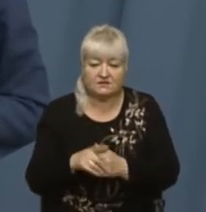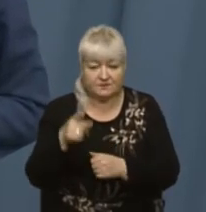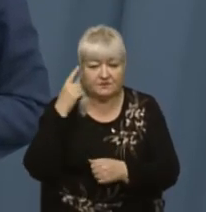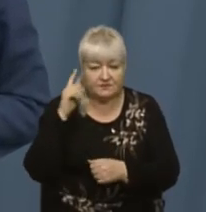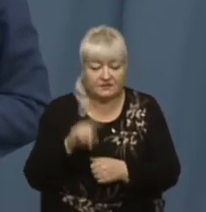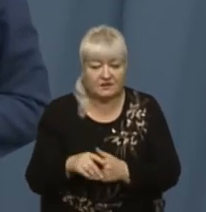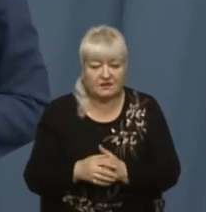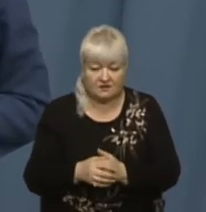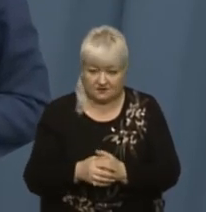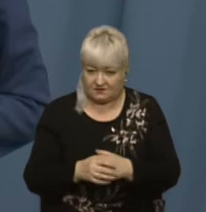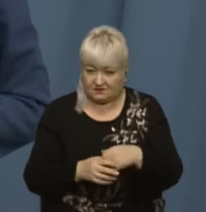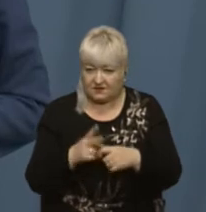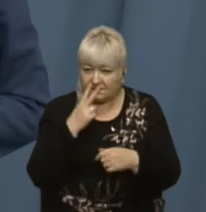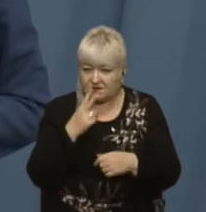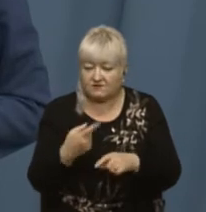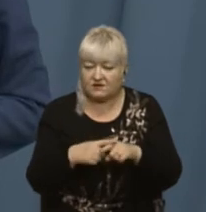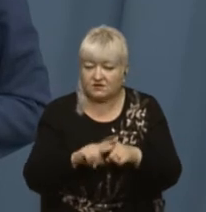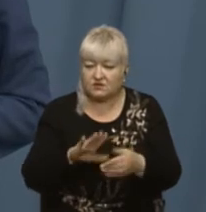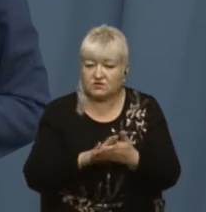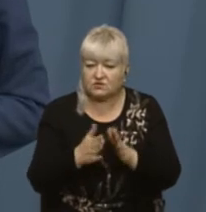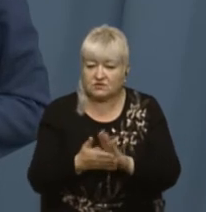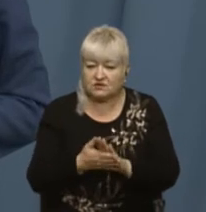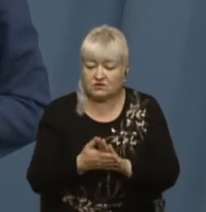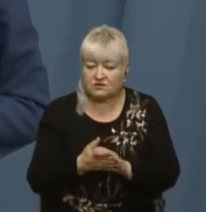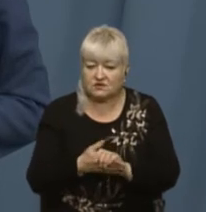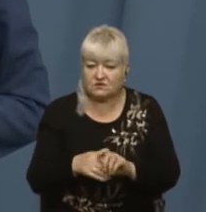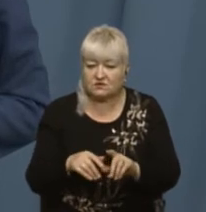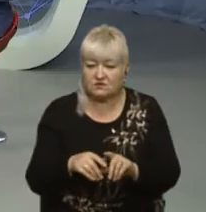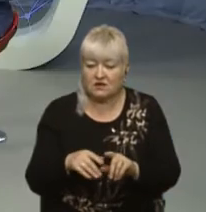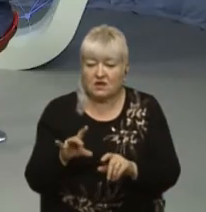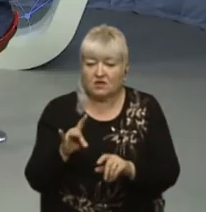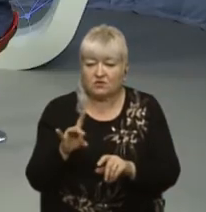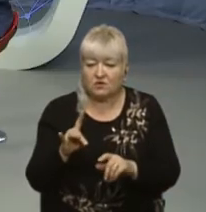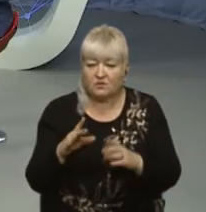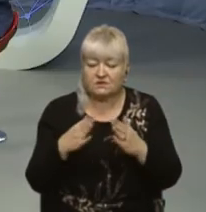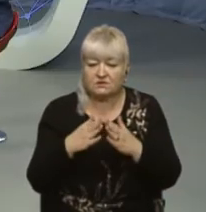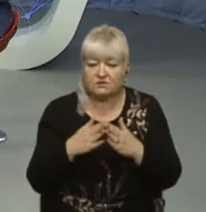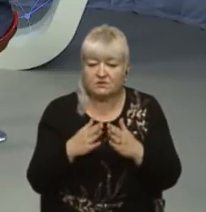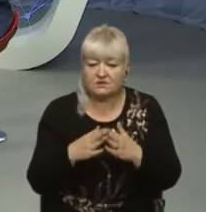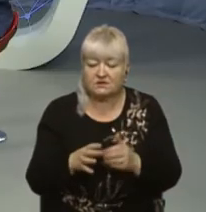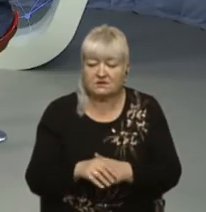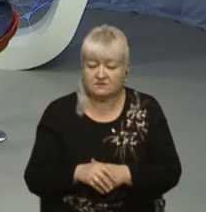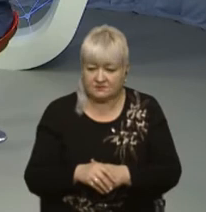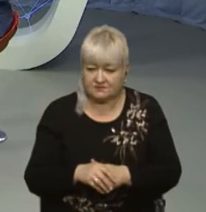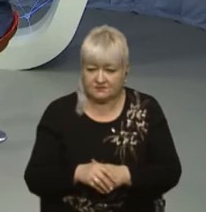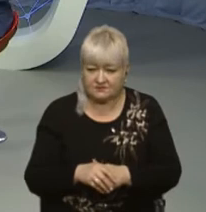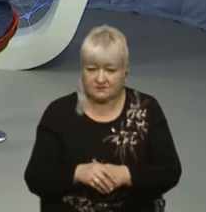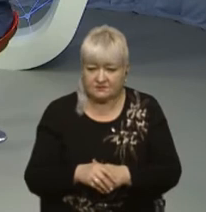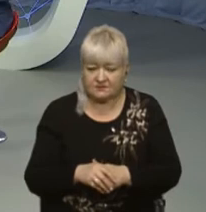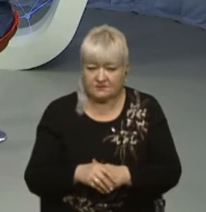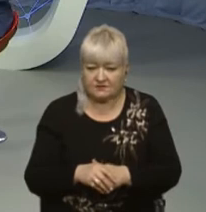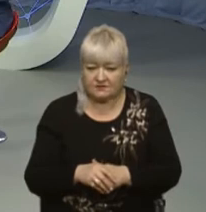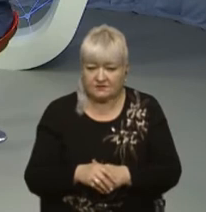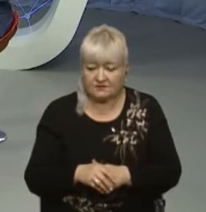знаєте, ці клічісні всі сюжети, які показували цього нещасного Дороговицького будинку і сусіднього підпаду цього ж будинку, де стояла майже